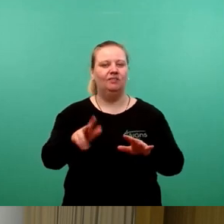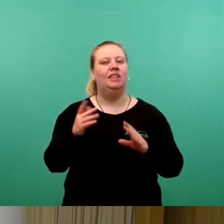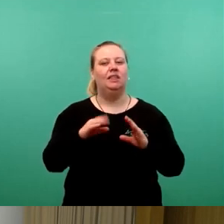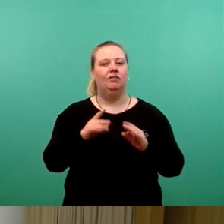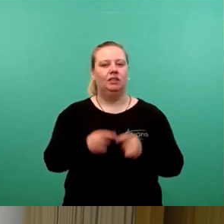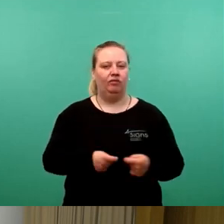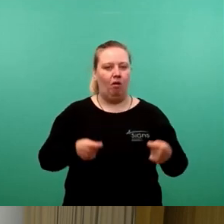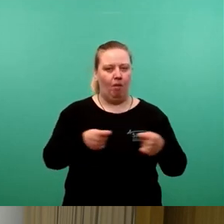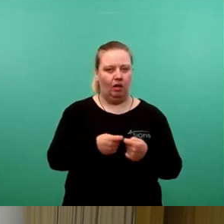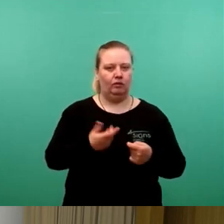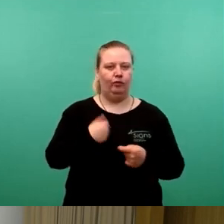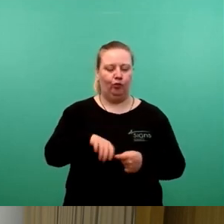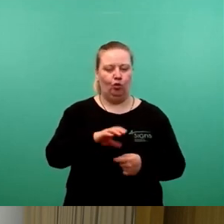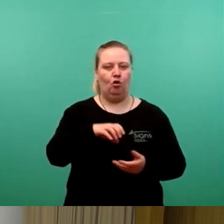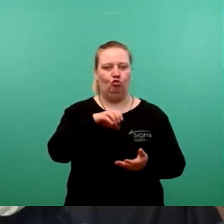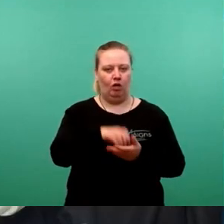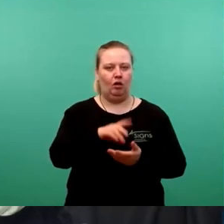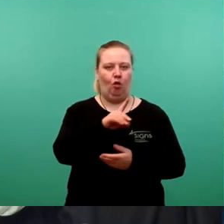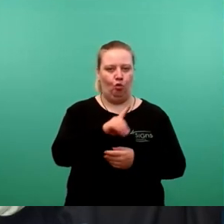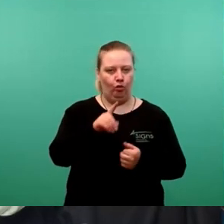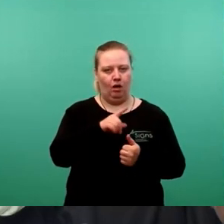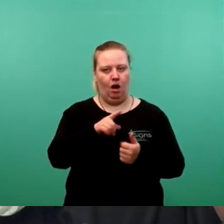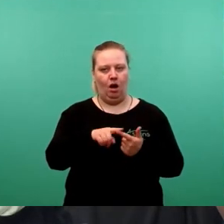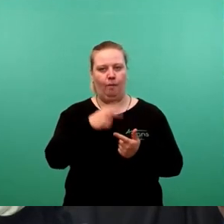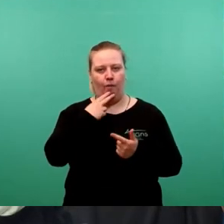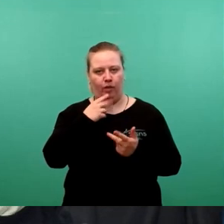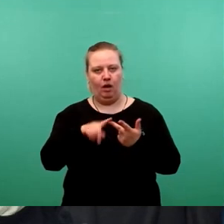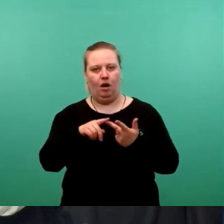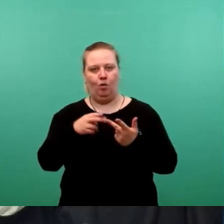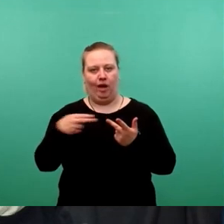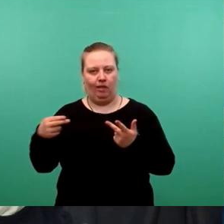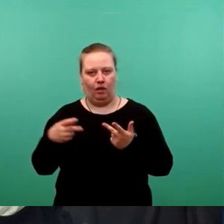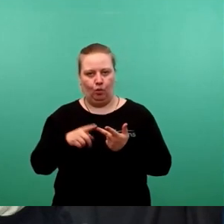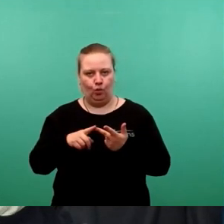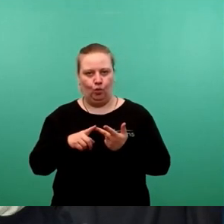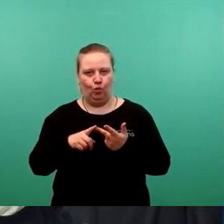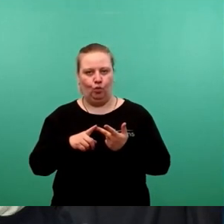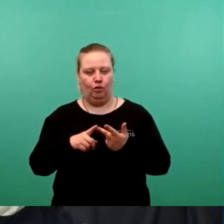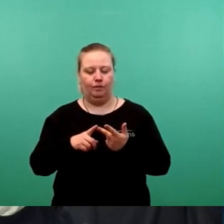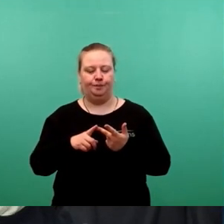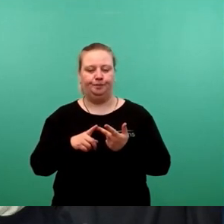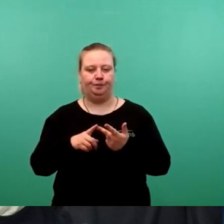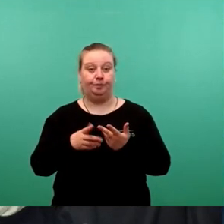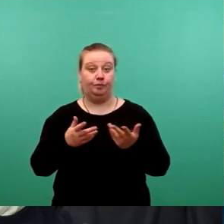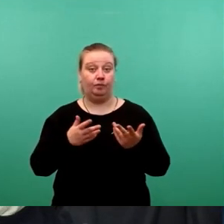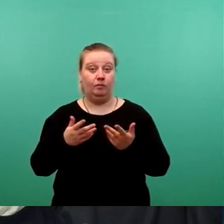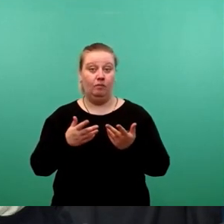den Städten Donau, Pirna und Heidenau und zwischen dem